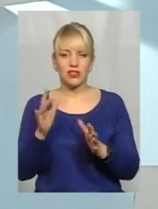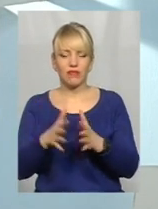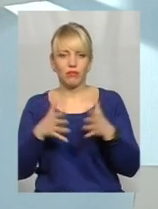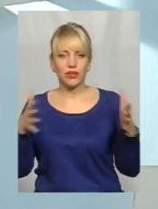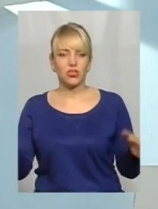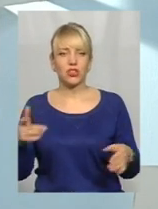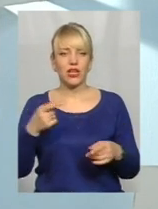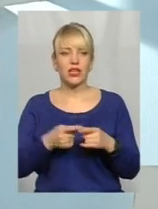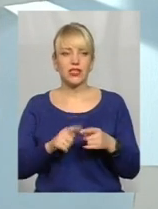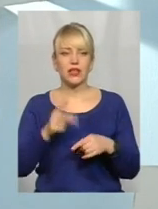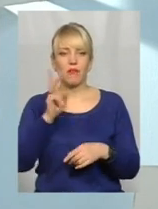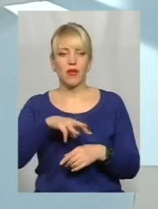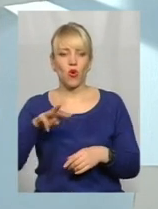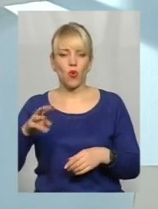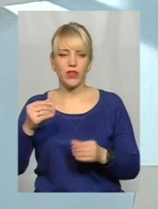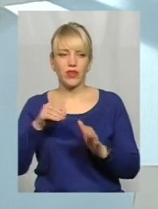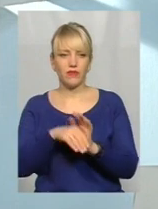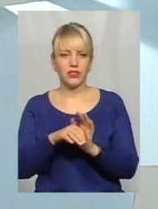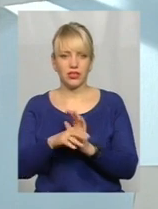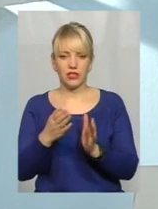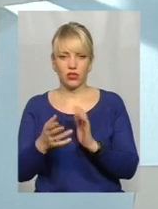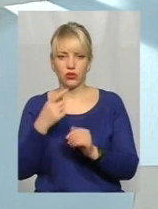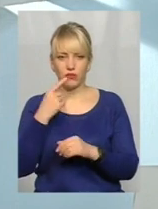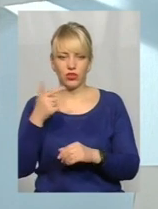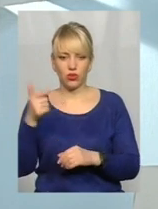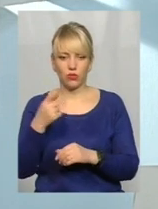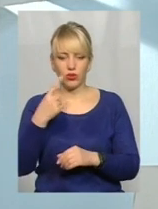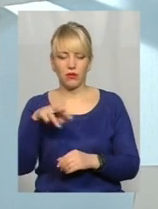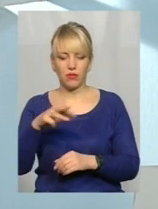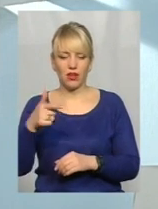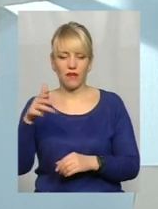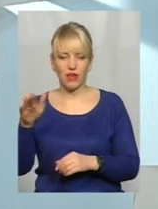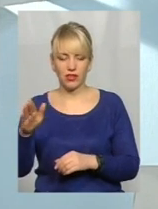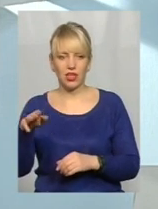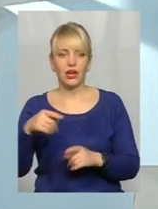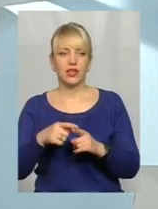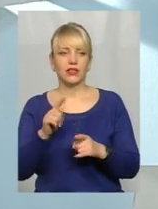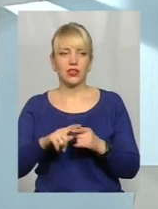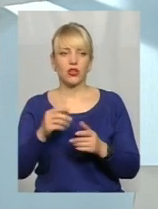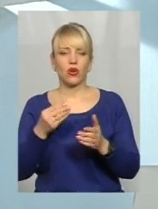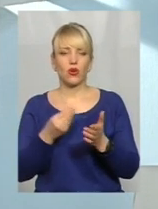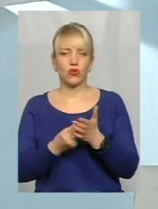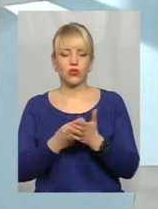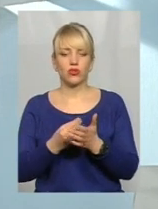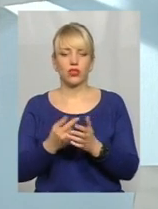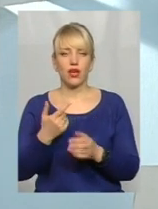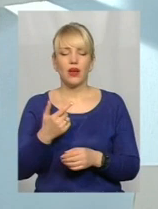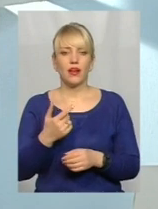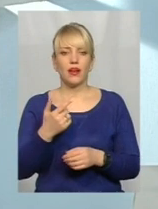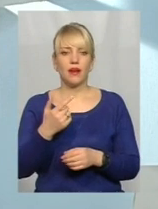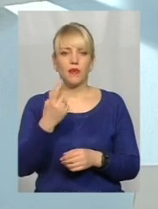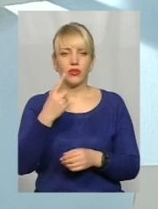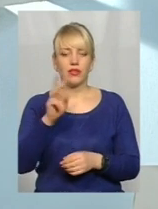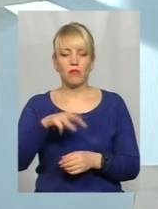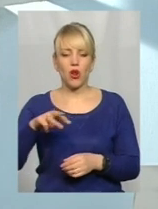відповідно, мільйонні інвестиції. Щоб так рахувати, грубо, то 1 мегават коштує 1 мільйон доларів. до мільйона доларів. Тобто 5 мегават – це